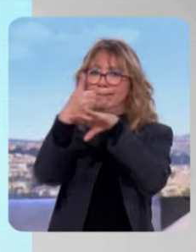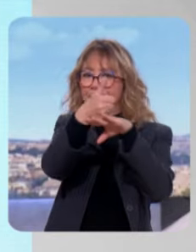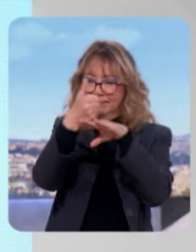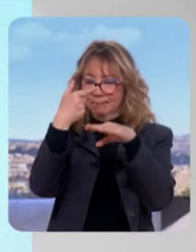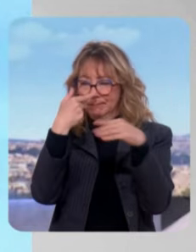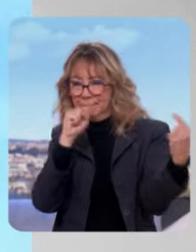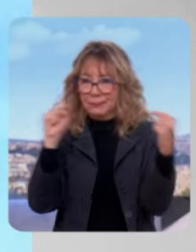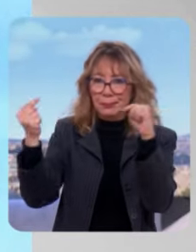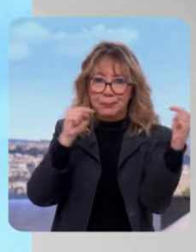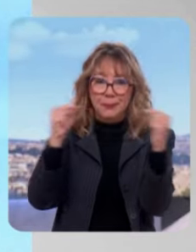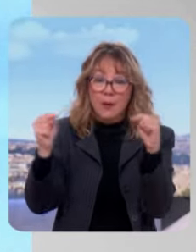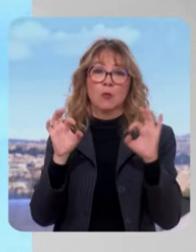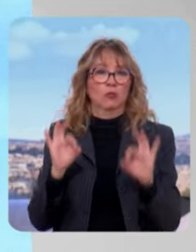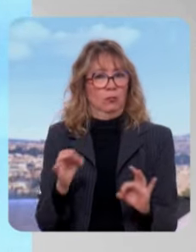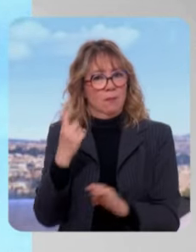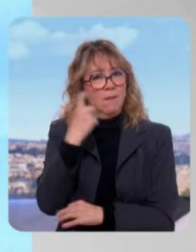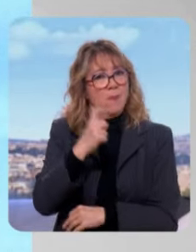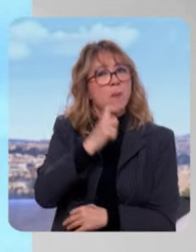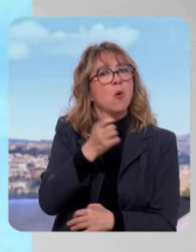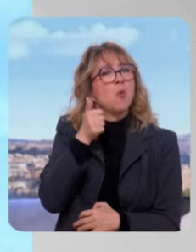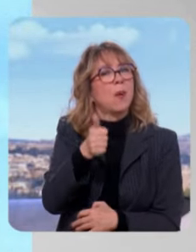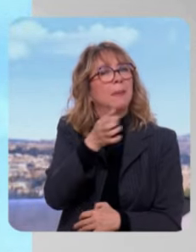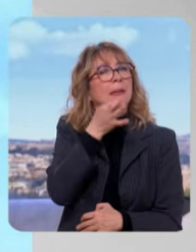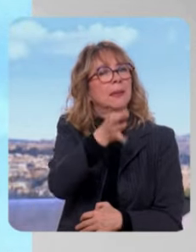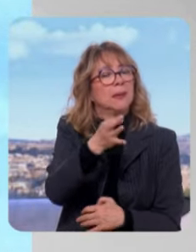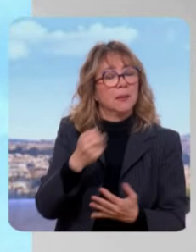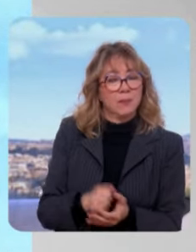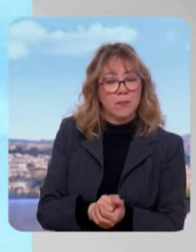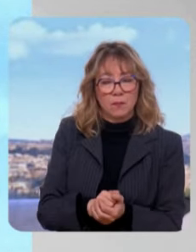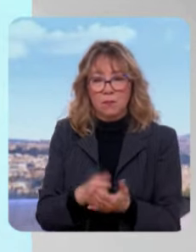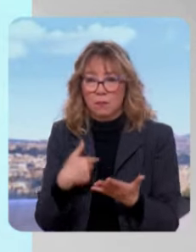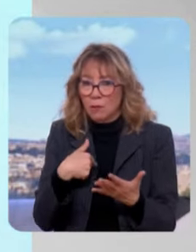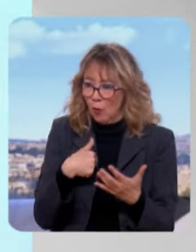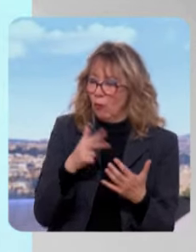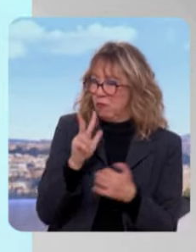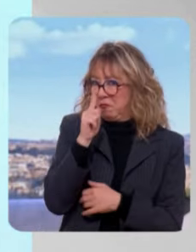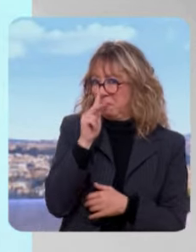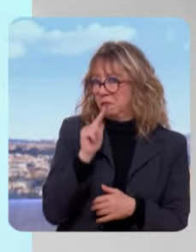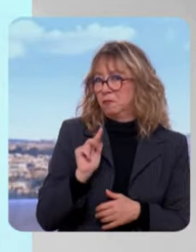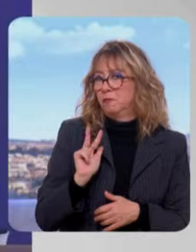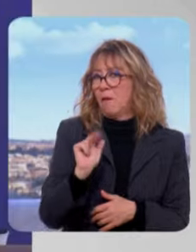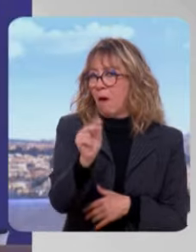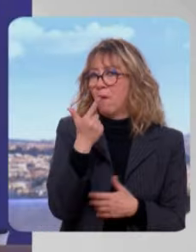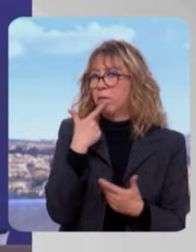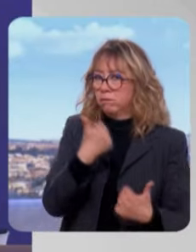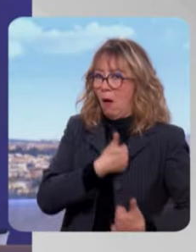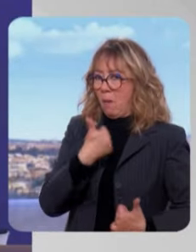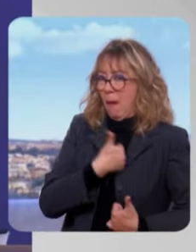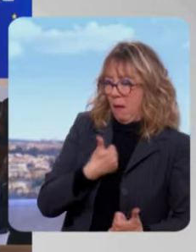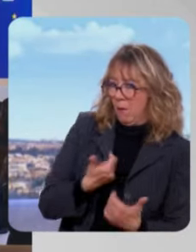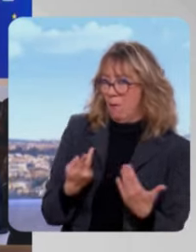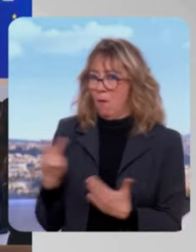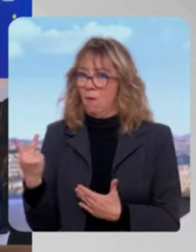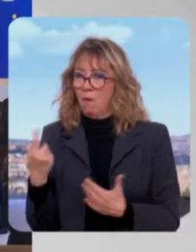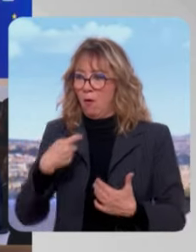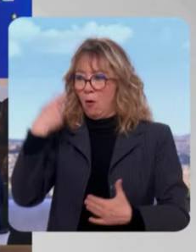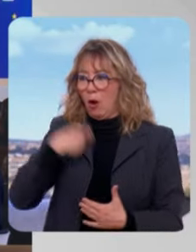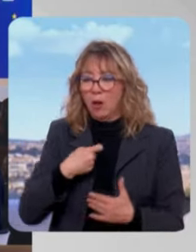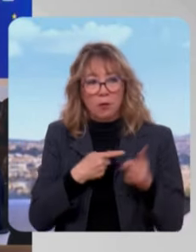cette semaine, a redit au journal The Economist qu'il n'excluait pas l'envoi de troupes au sol. Je vois que ça vous fait lever les yeux au ciel.